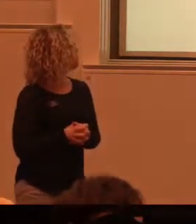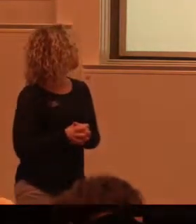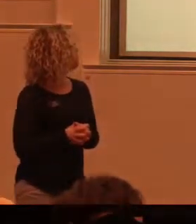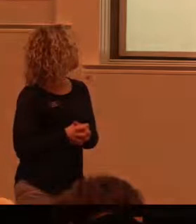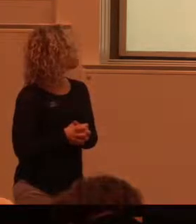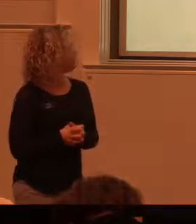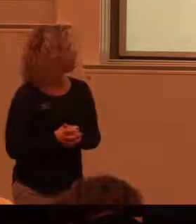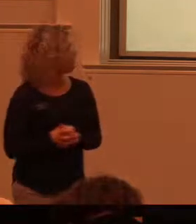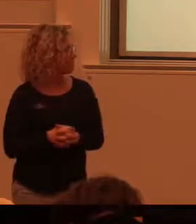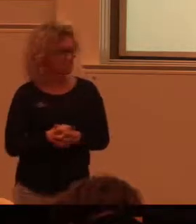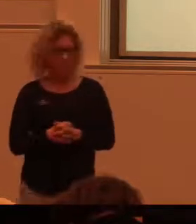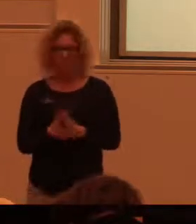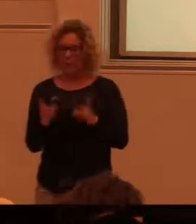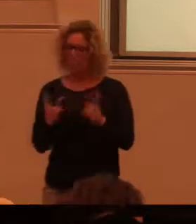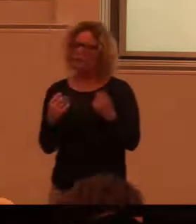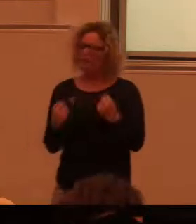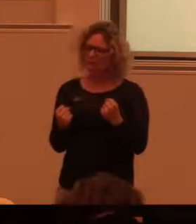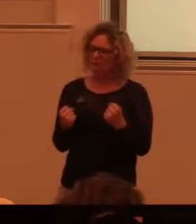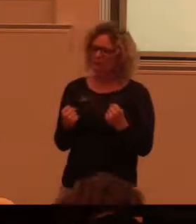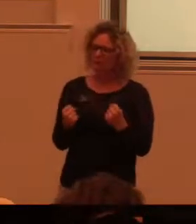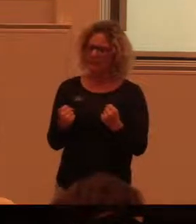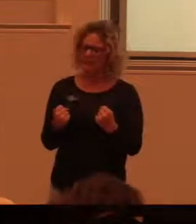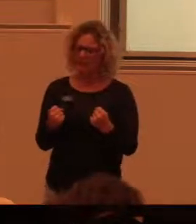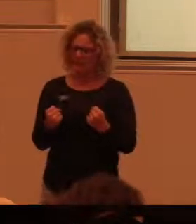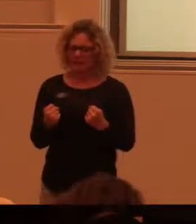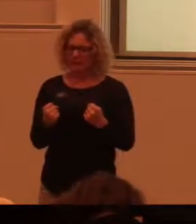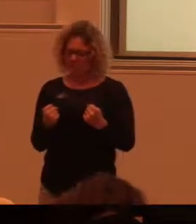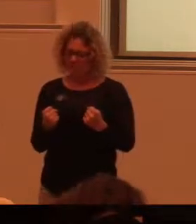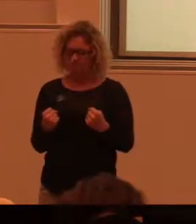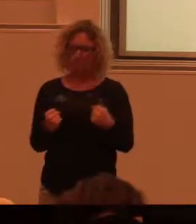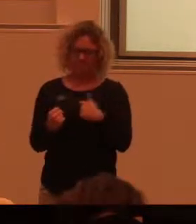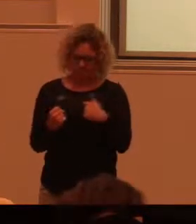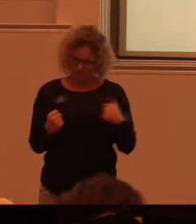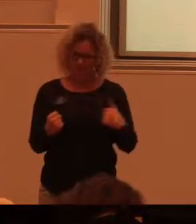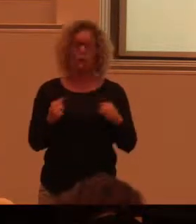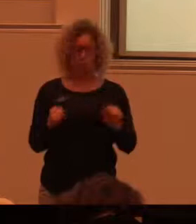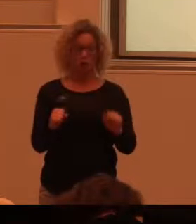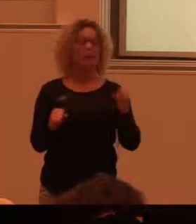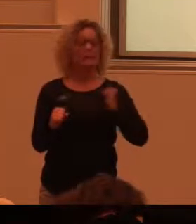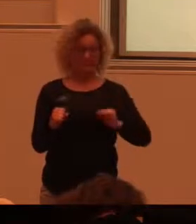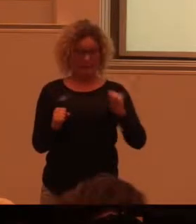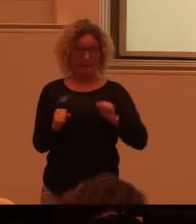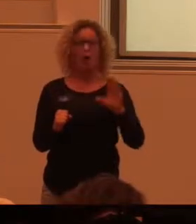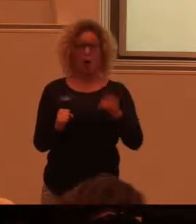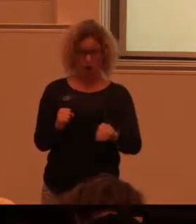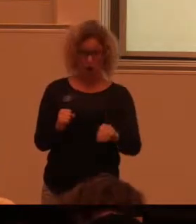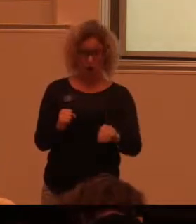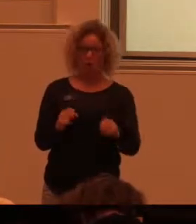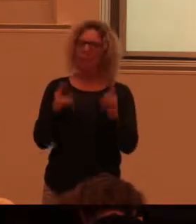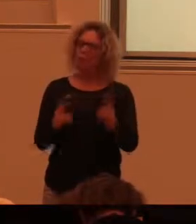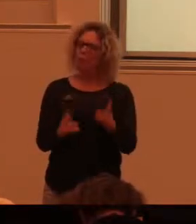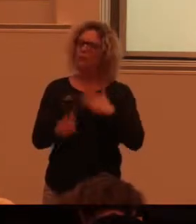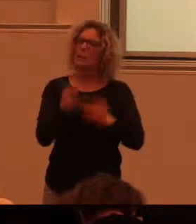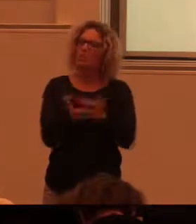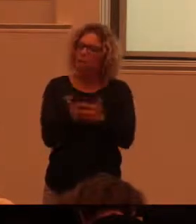Viktigt är också att man inte bara ska göra det tillgängligt utan gärna också